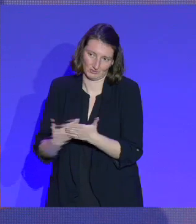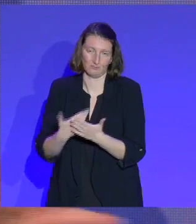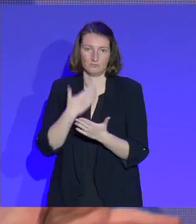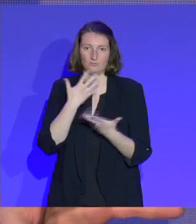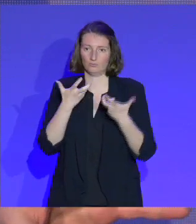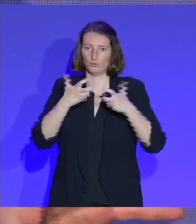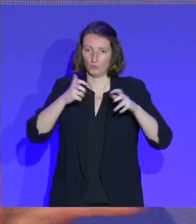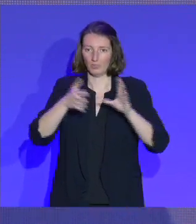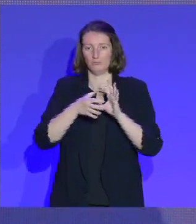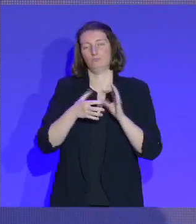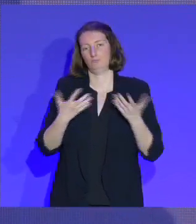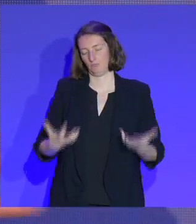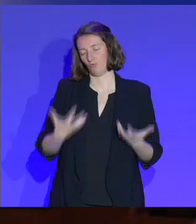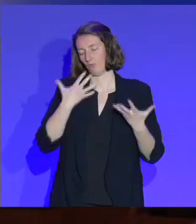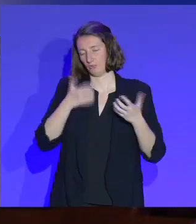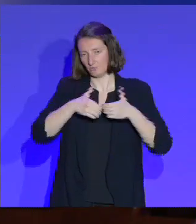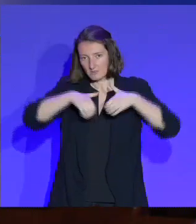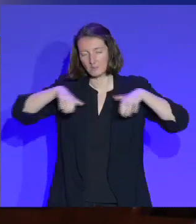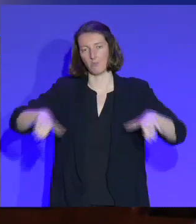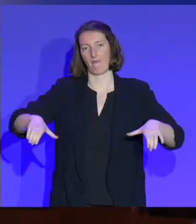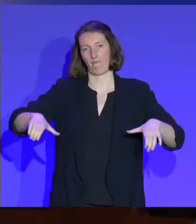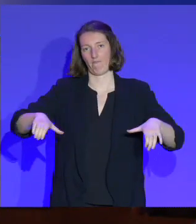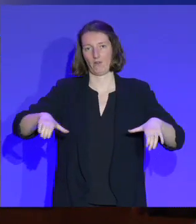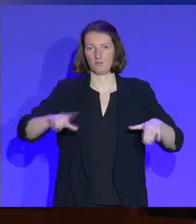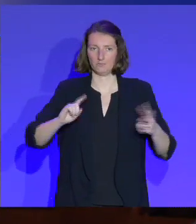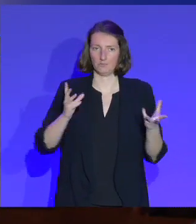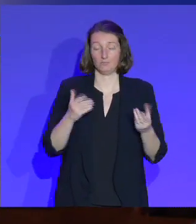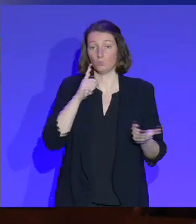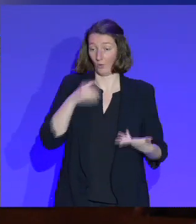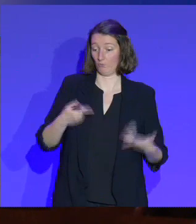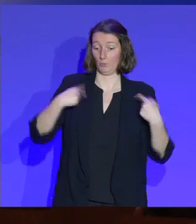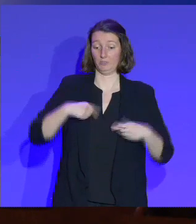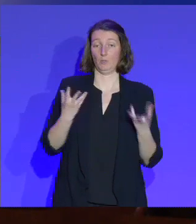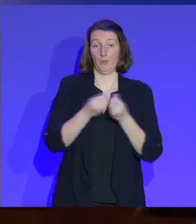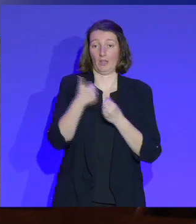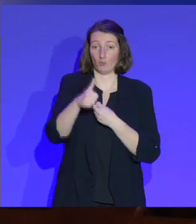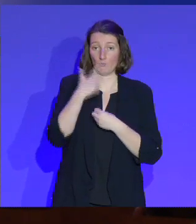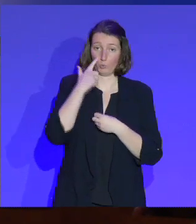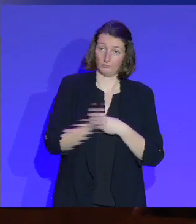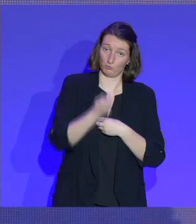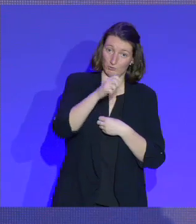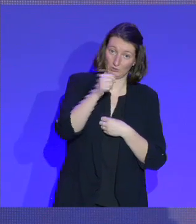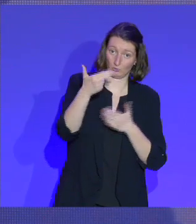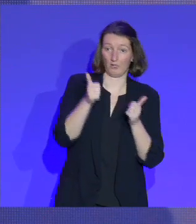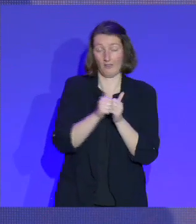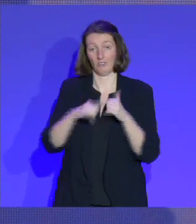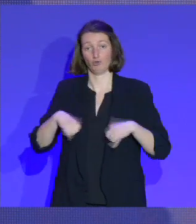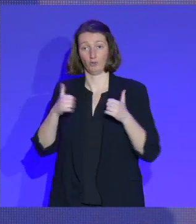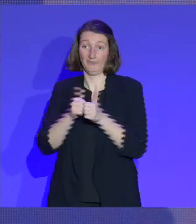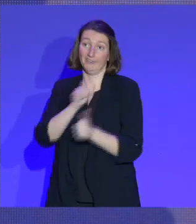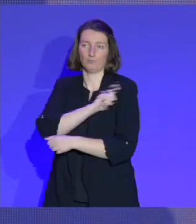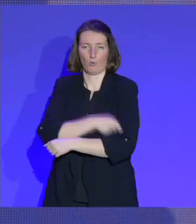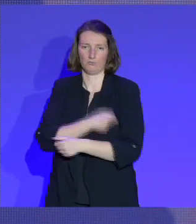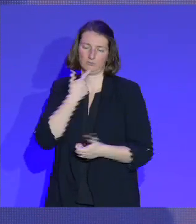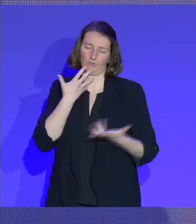attaché au ministère d'éducation nationale. Je pense que c'est une aberration. C'est réduire le sport, à l'EPS, sachant qu'y compris,